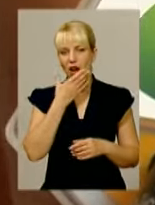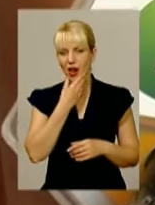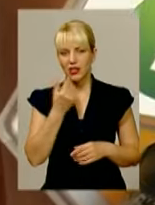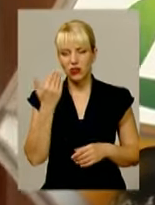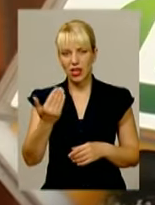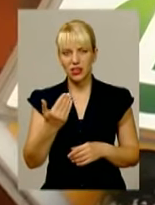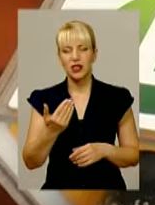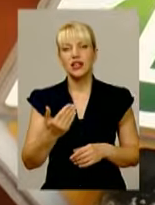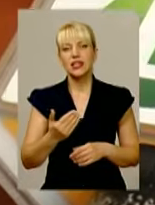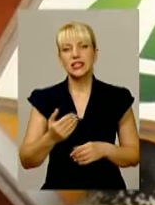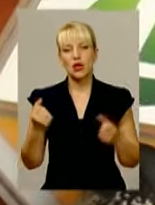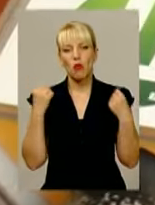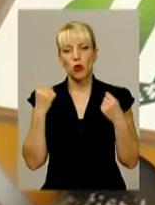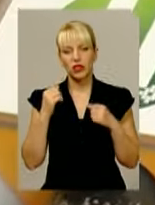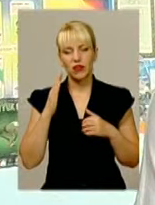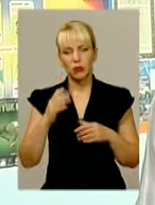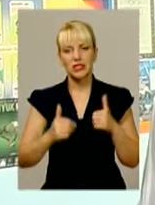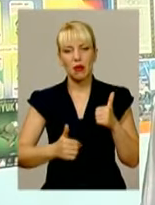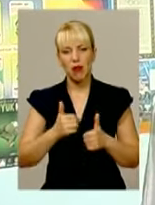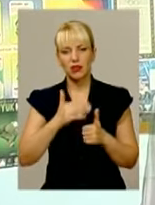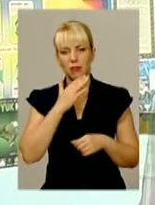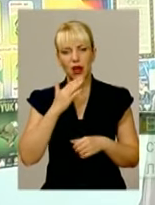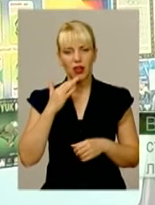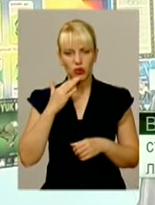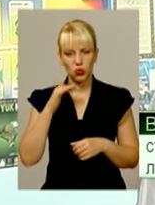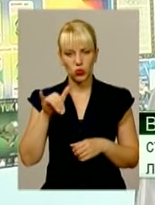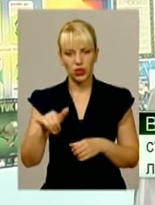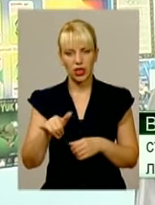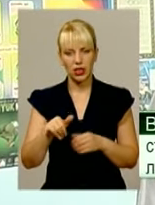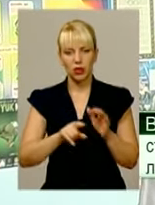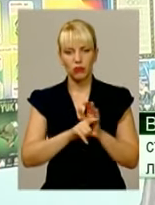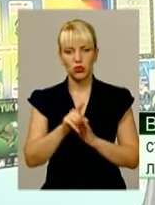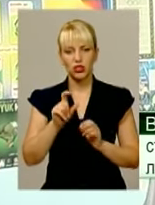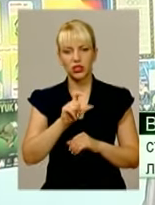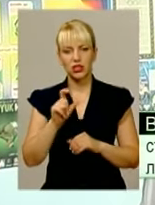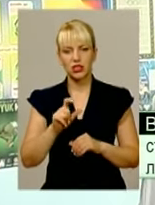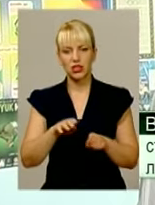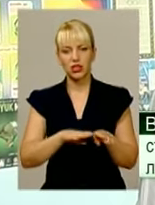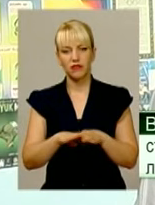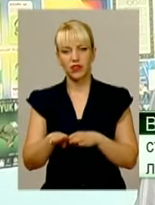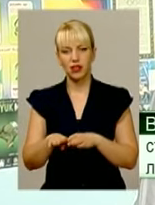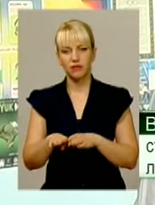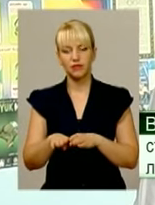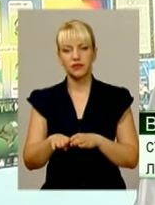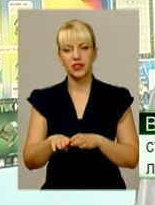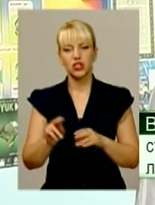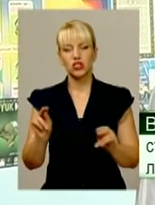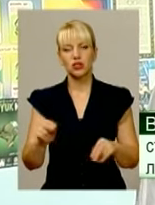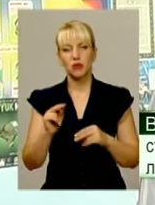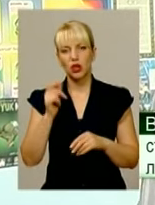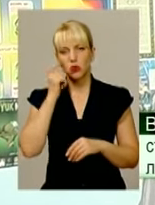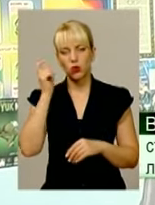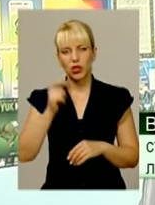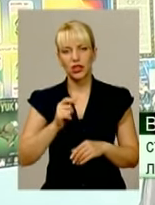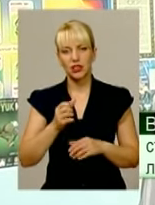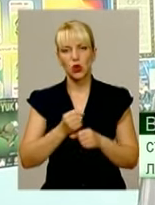Змагань дуже багато, змагань різного рівня, починаючи від рівня чемпіонату України,